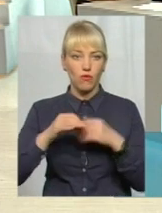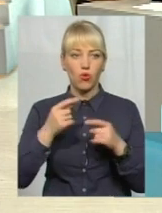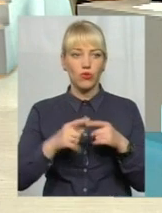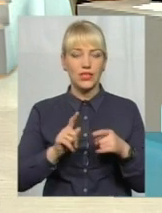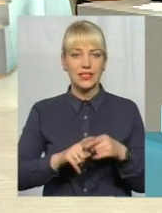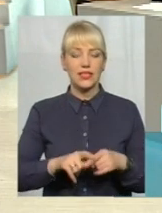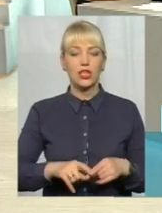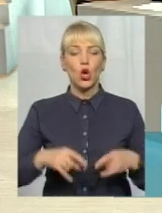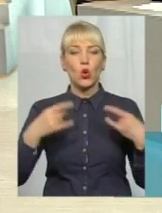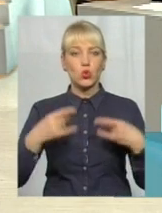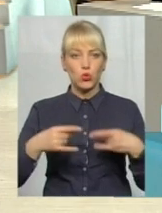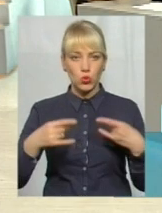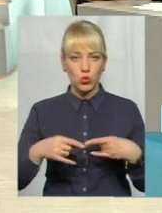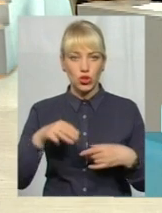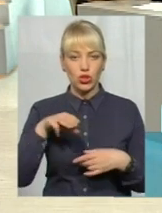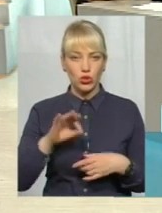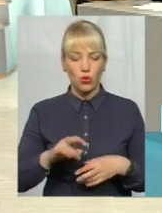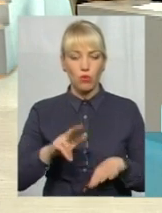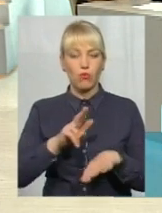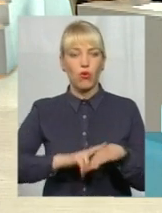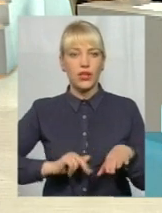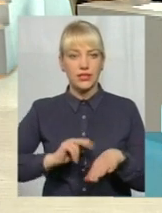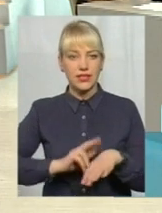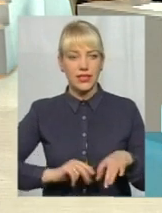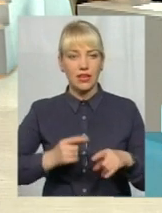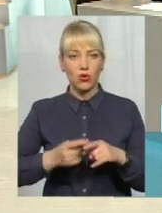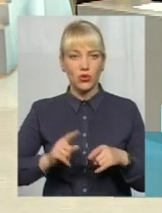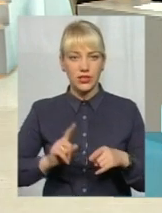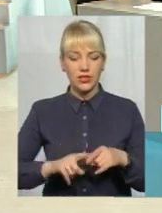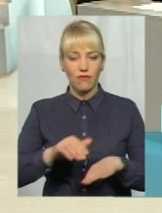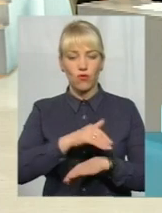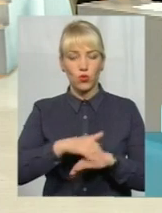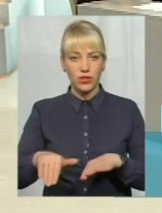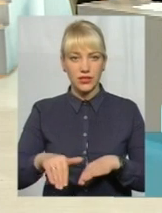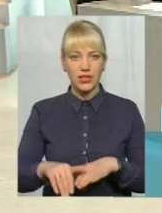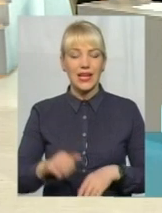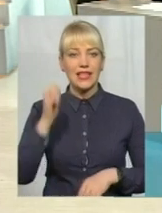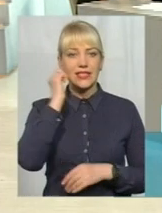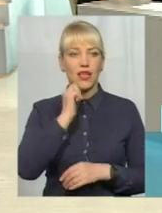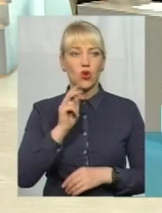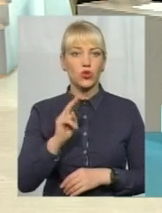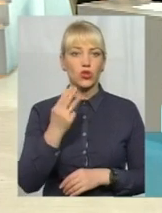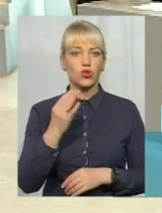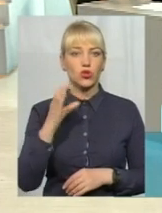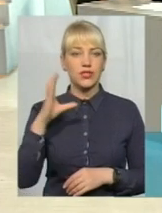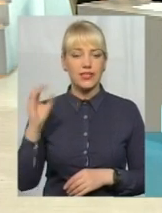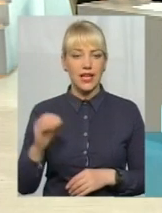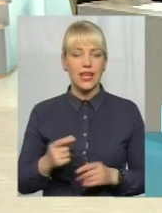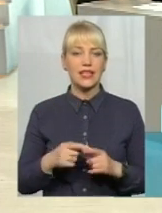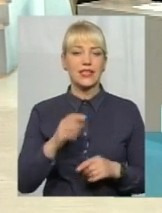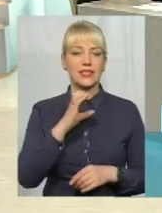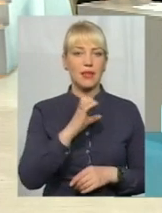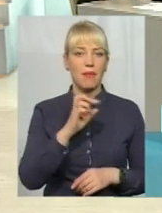студії, то поліція в цій самій вулиці Старокостянтинське шосе і Степана